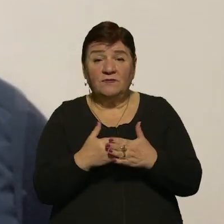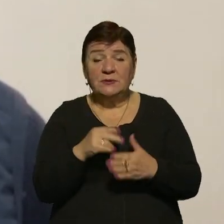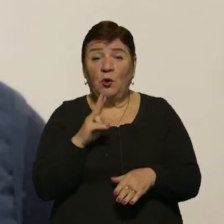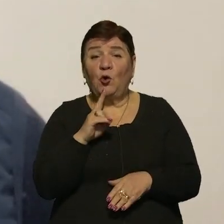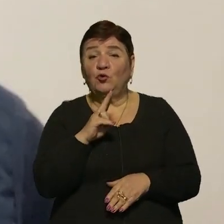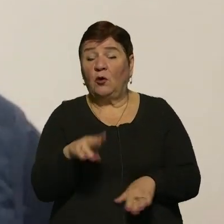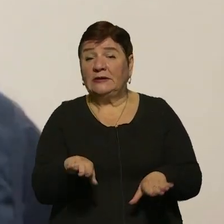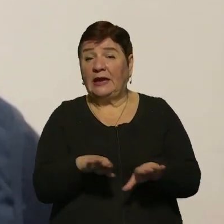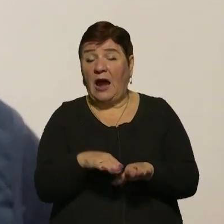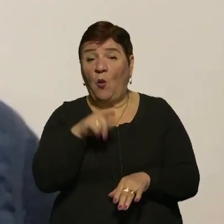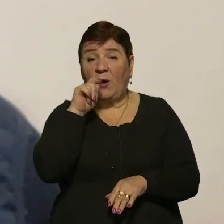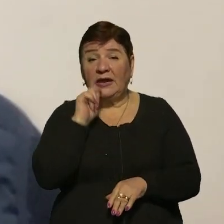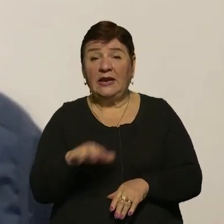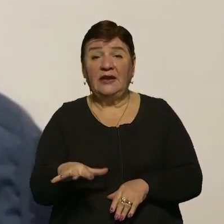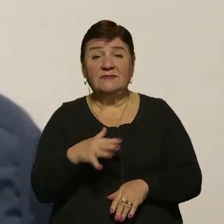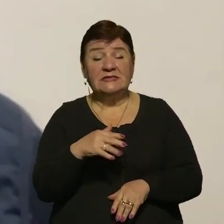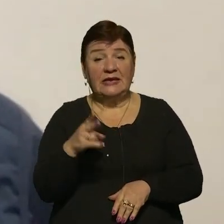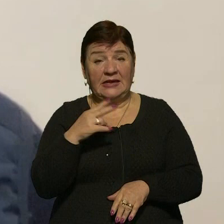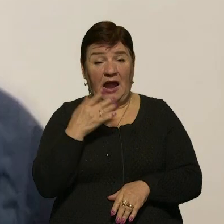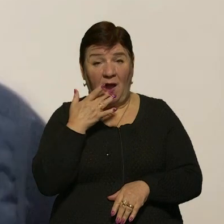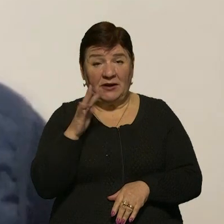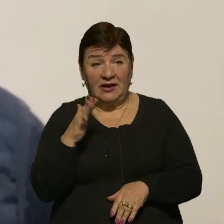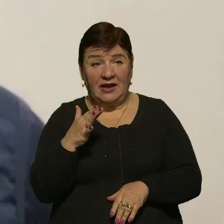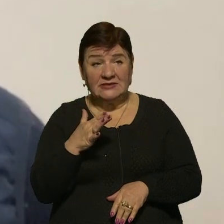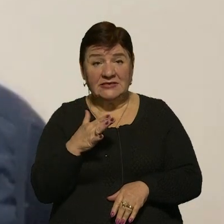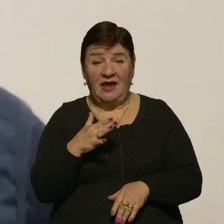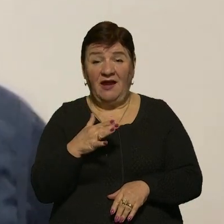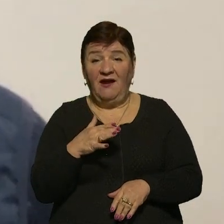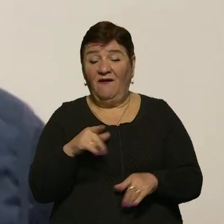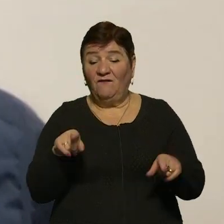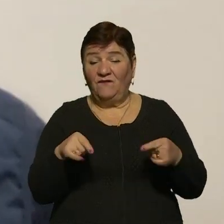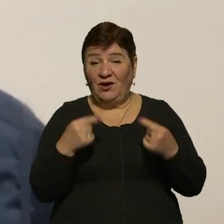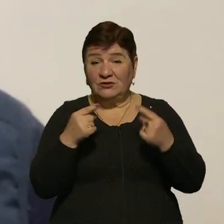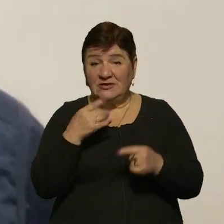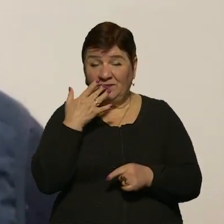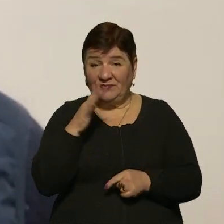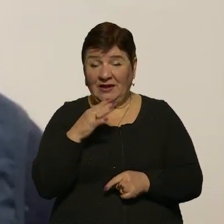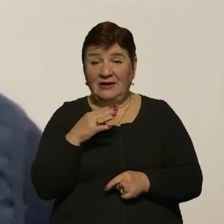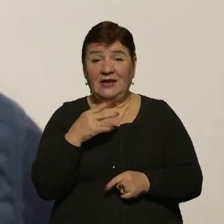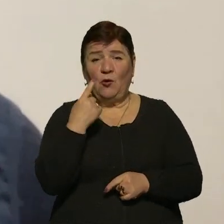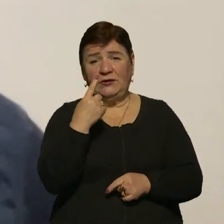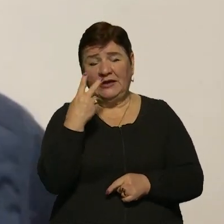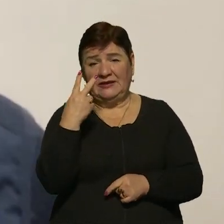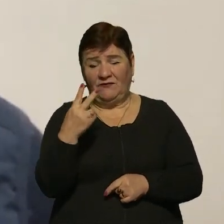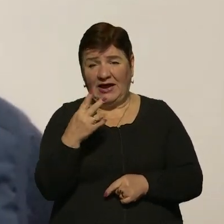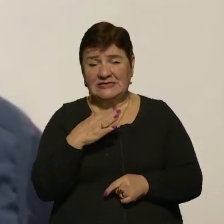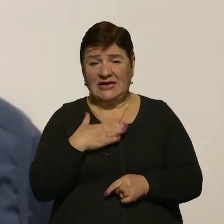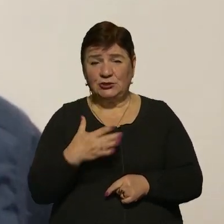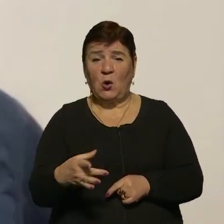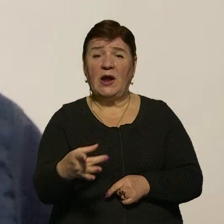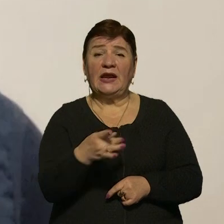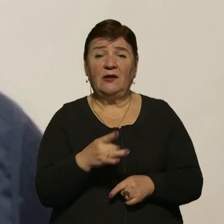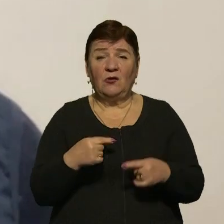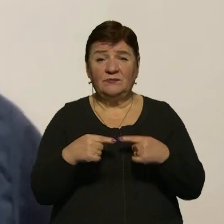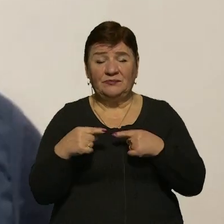таке України, бо не всі, на жаль, для нас американці вихідці з України. Там тільки 1-2% вихідці із нашого регіону,